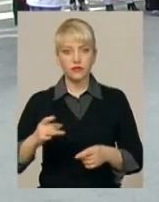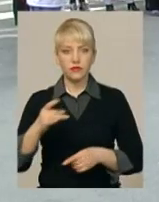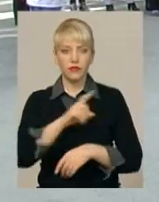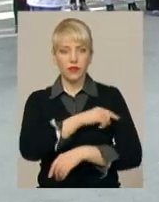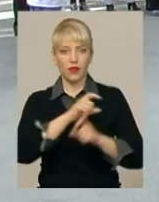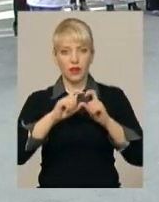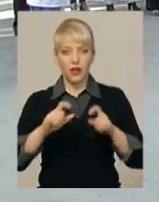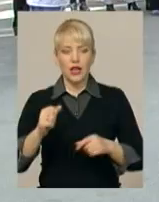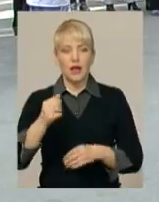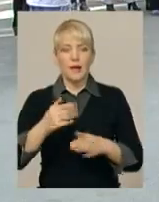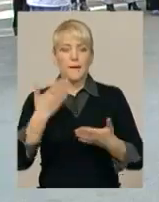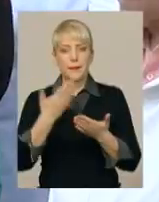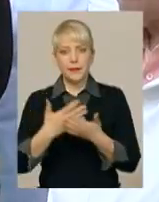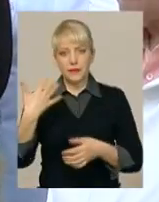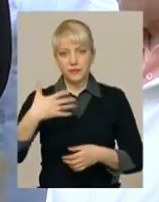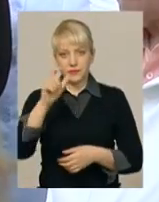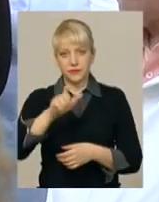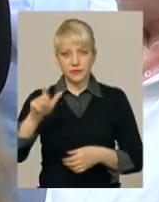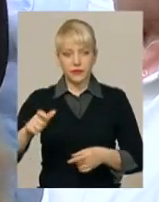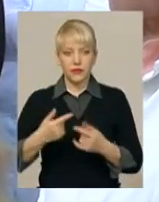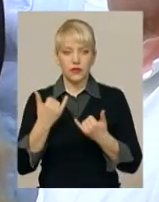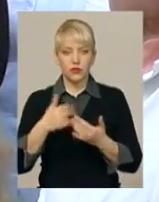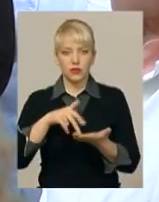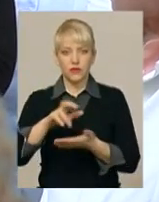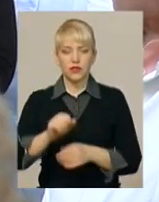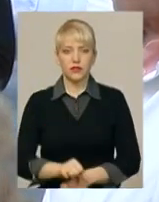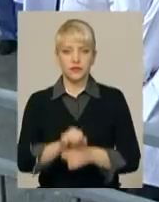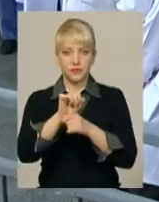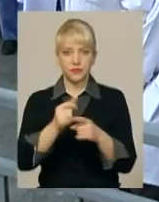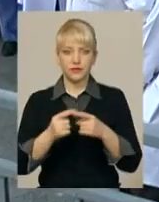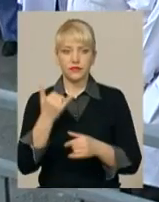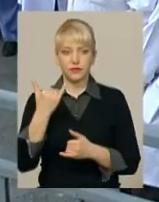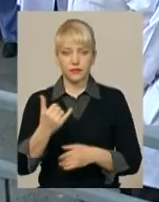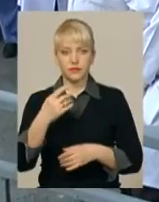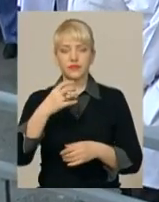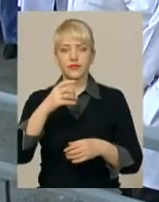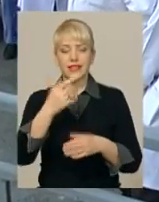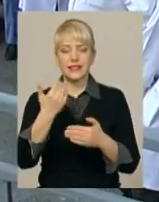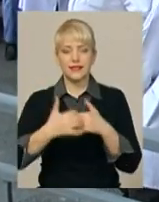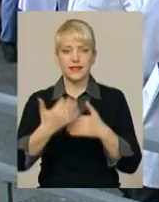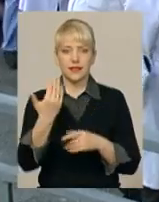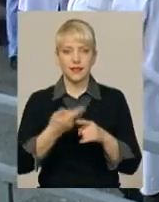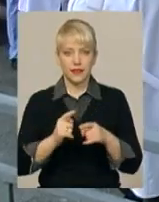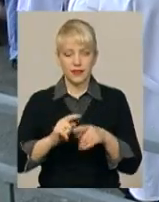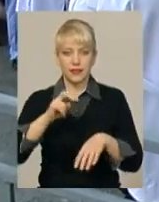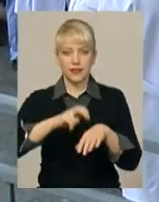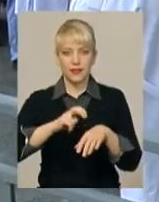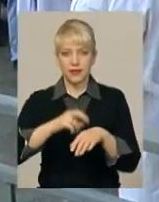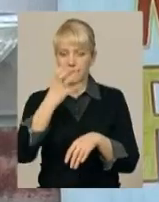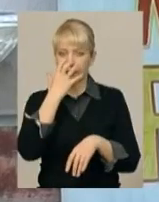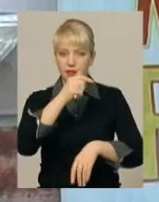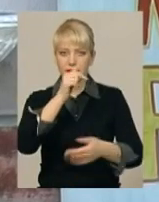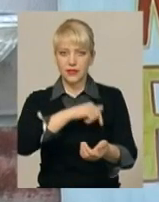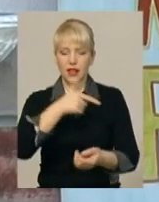500 працівників Старокостянтинівської райлікарні сьогодні вийшли на акцію протесту. Серед них лікар-анестезіолог Володимир Гавенко. Разом з колегами він вимагає